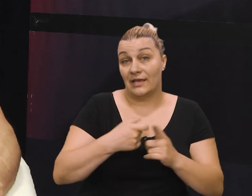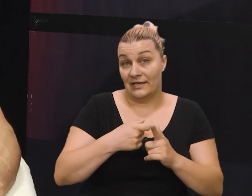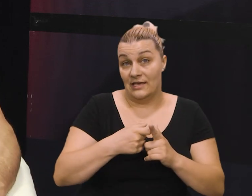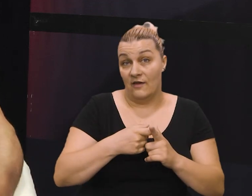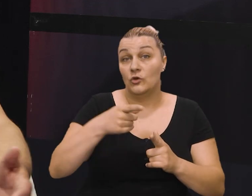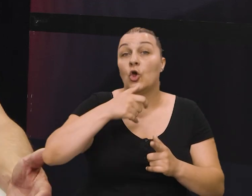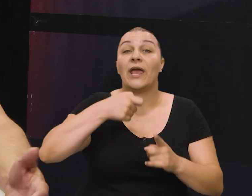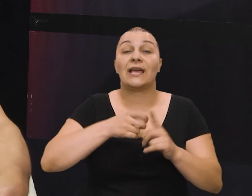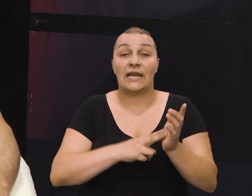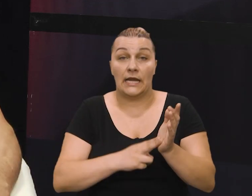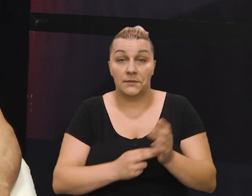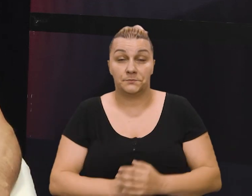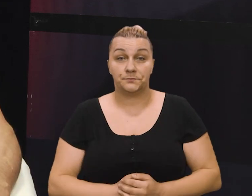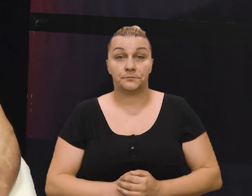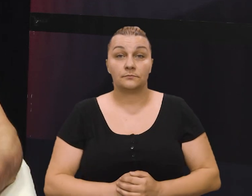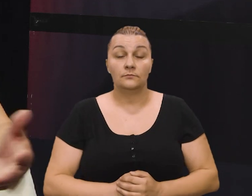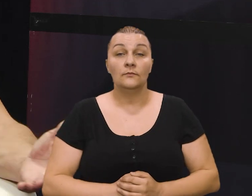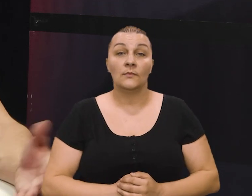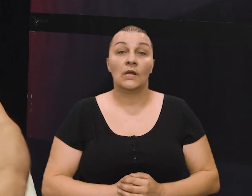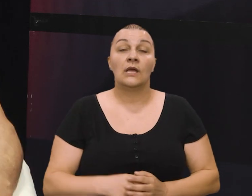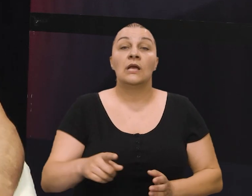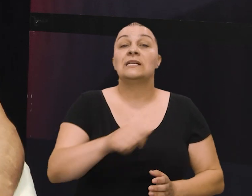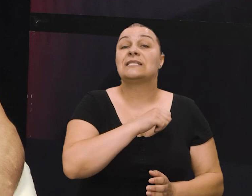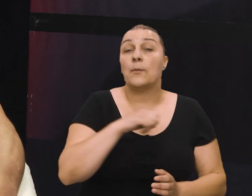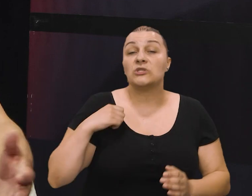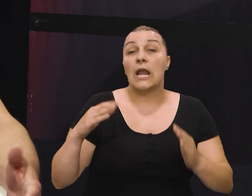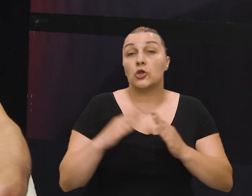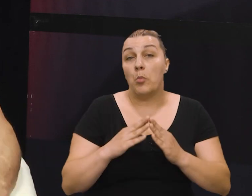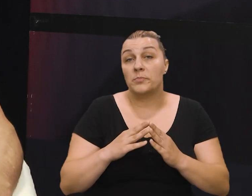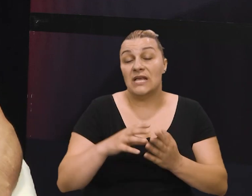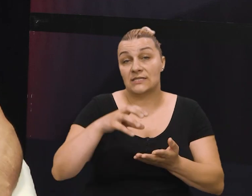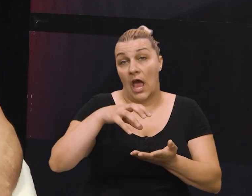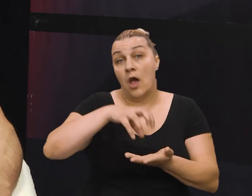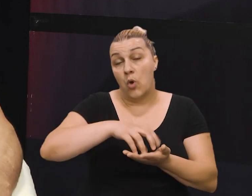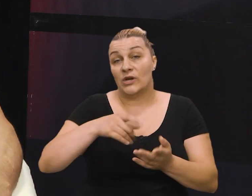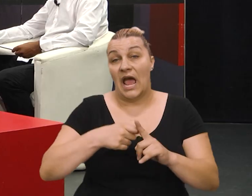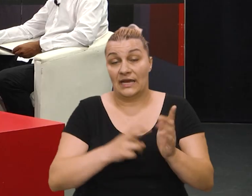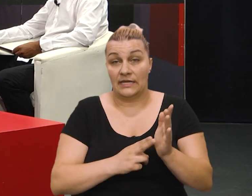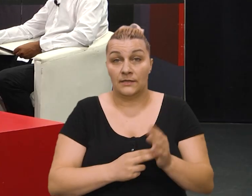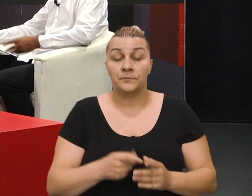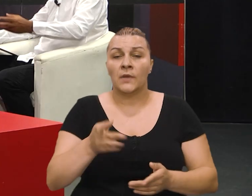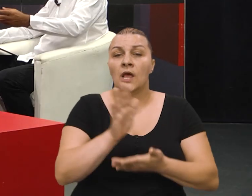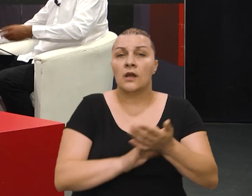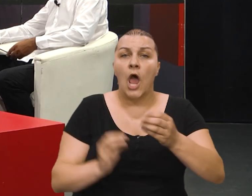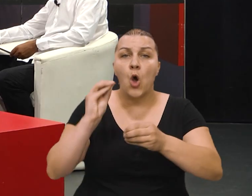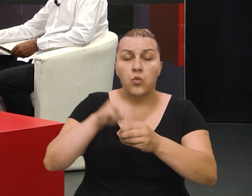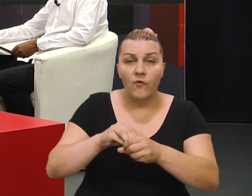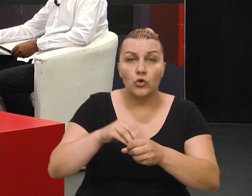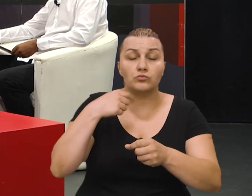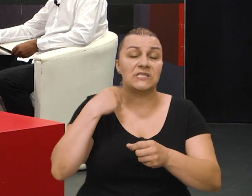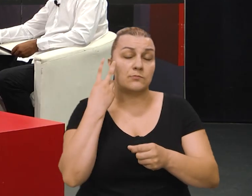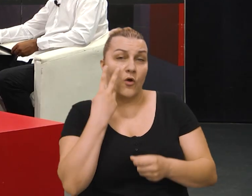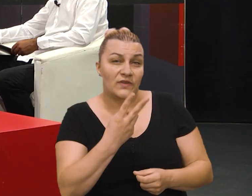Kijevo i to je Knin. I o samostalnoj domovanskoj bojnoj Knin. Da, u uvodu smo,